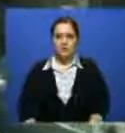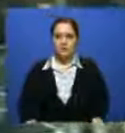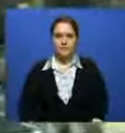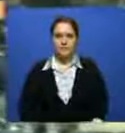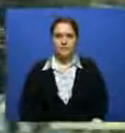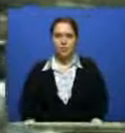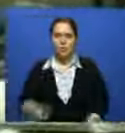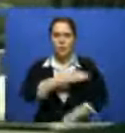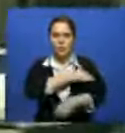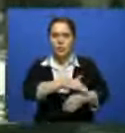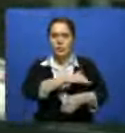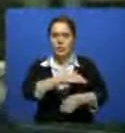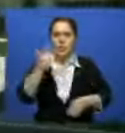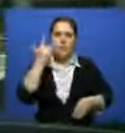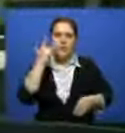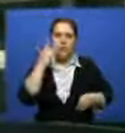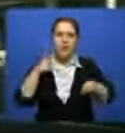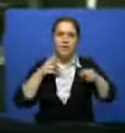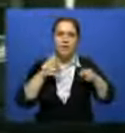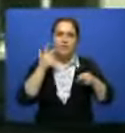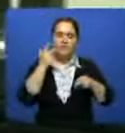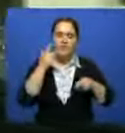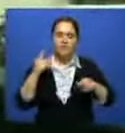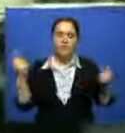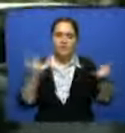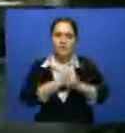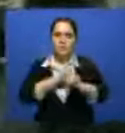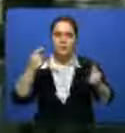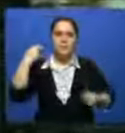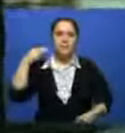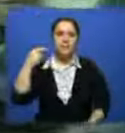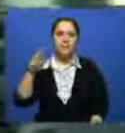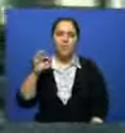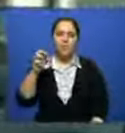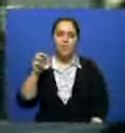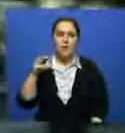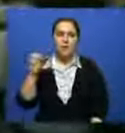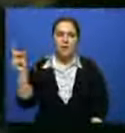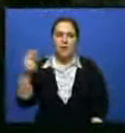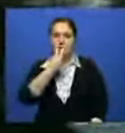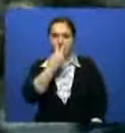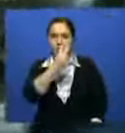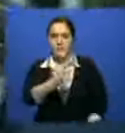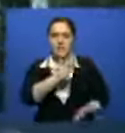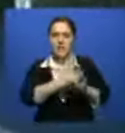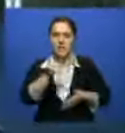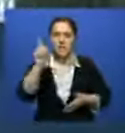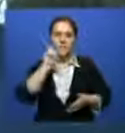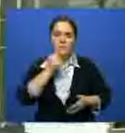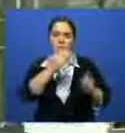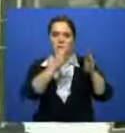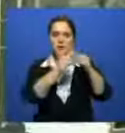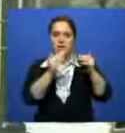По этой улице постоянно проезжает президент Соединенных Штатов Америки Барак Обама. Из окна его авто хорошо видны временные пристанища.